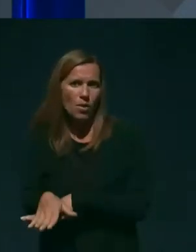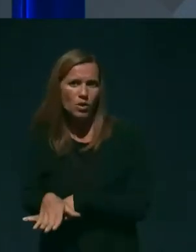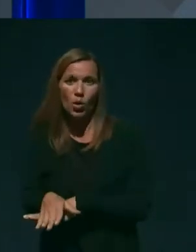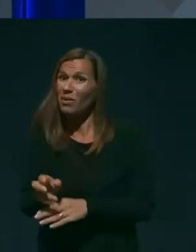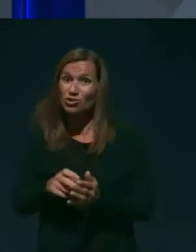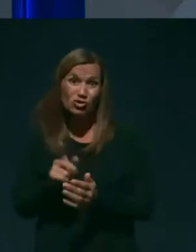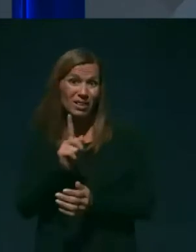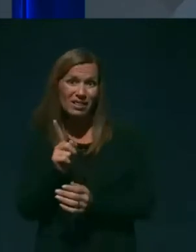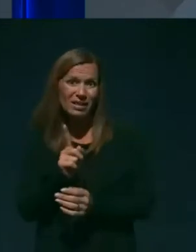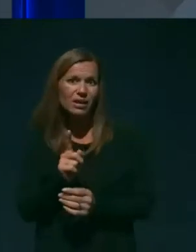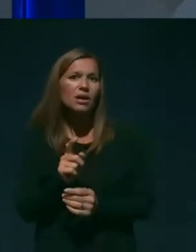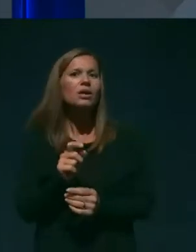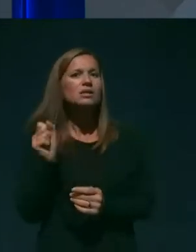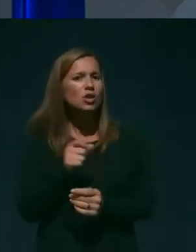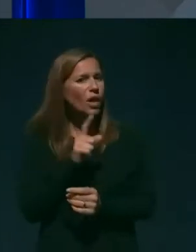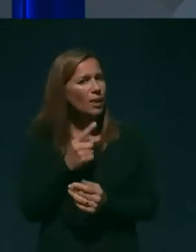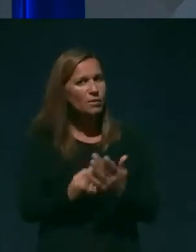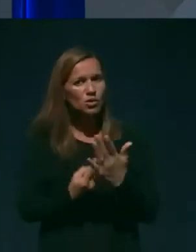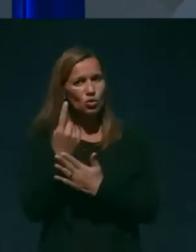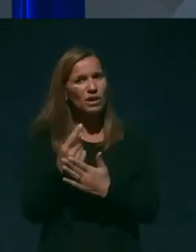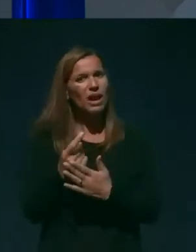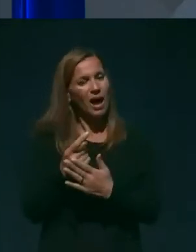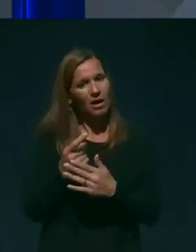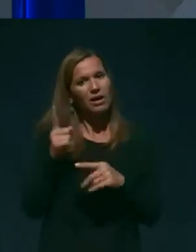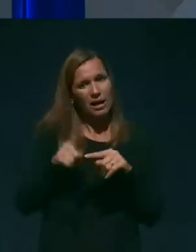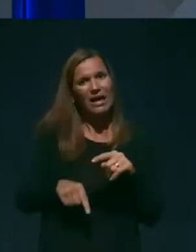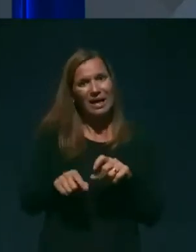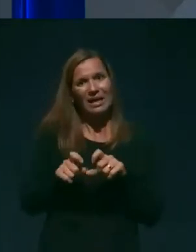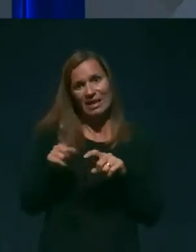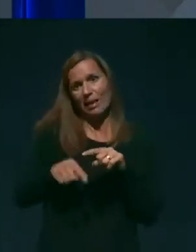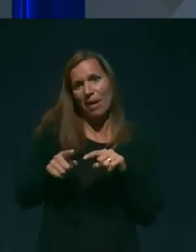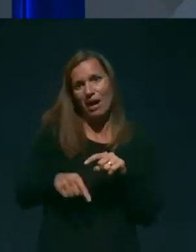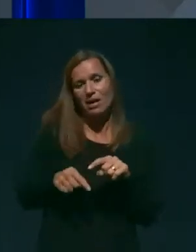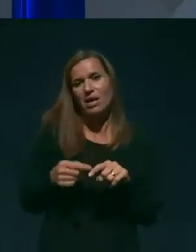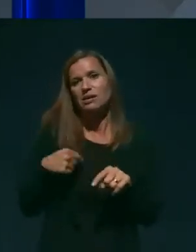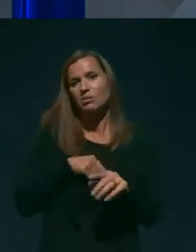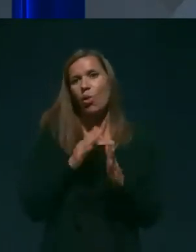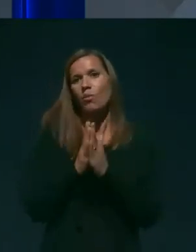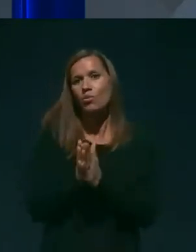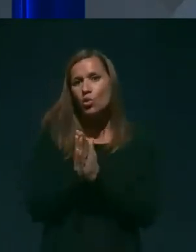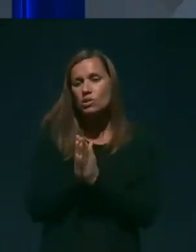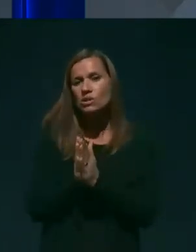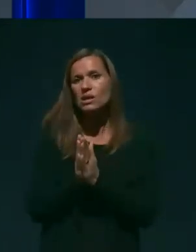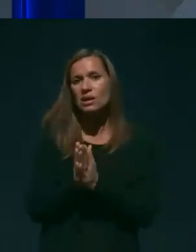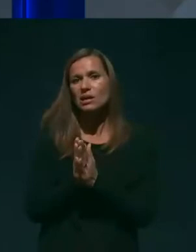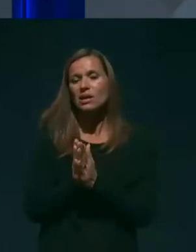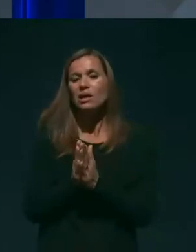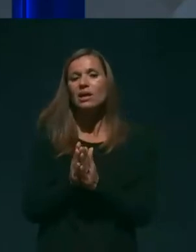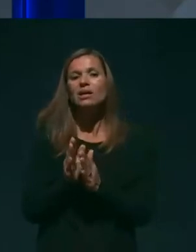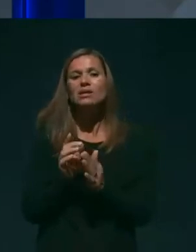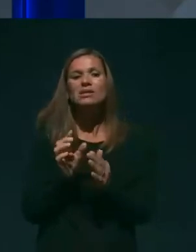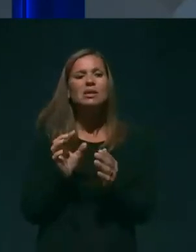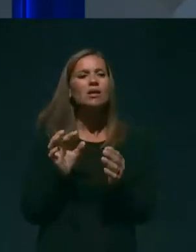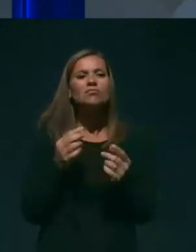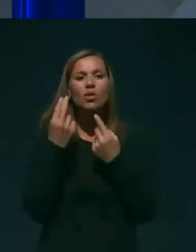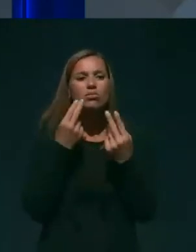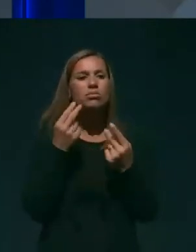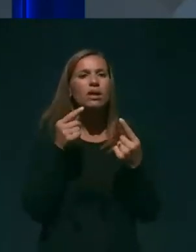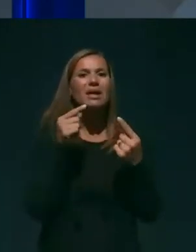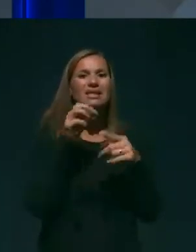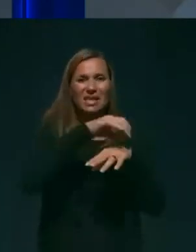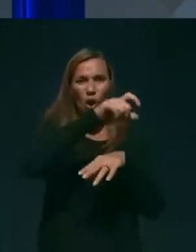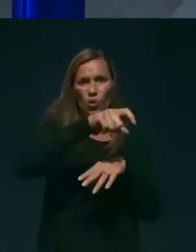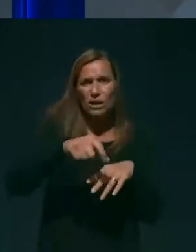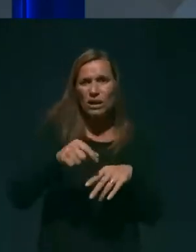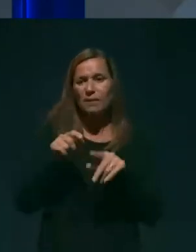zgodila krivica. Smo nekako poprosili, da v nekem pametnem času skušal za sami bolniki spostaviti kontakt in jih predgledati, najditi en tako